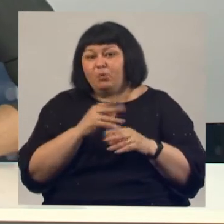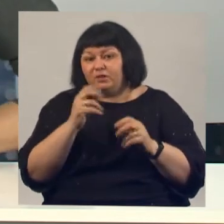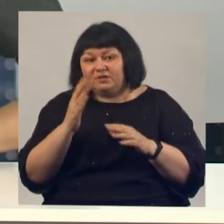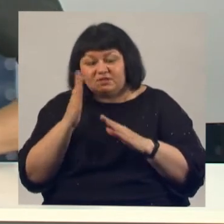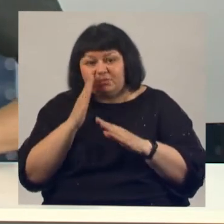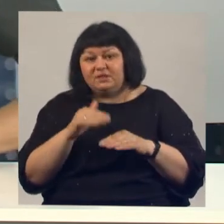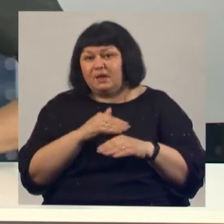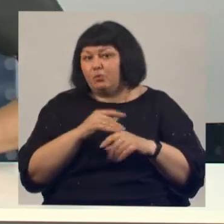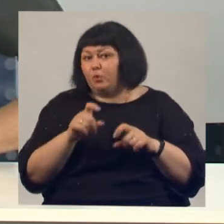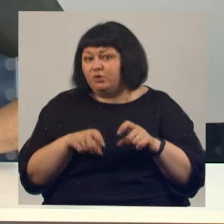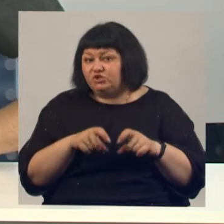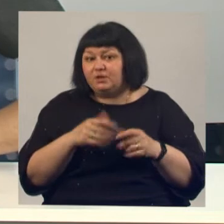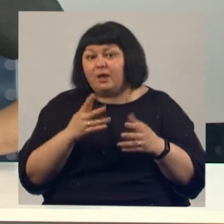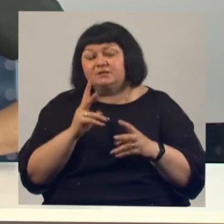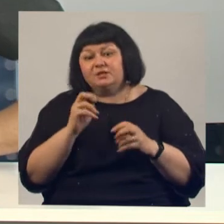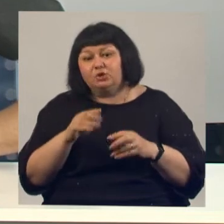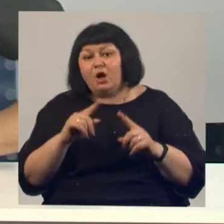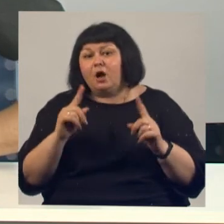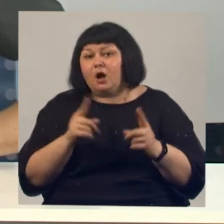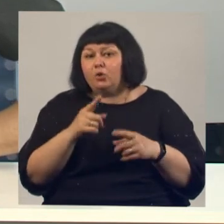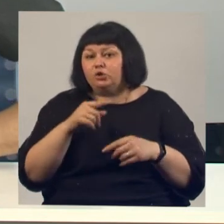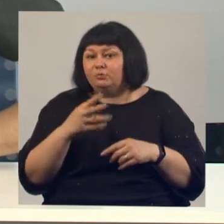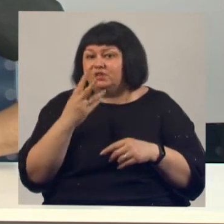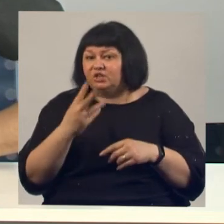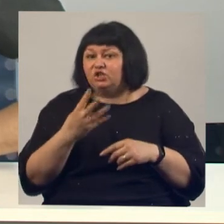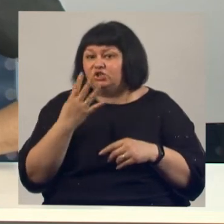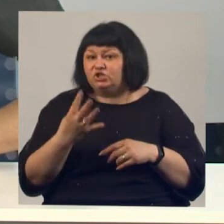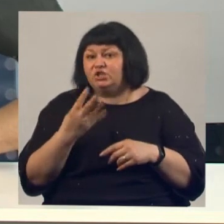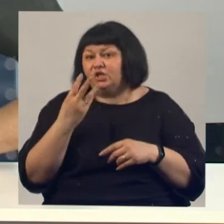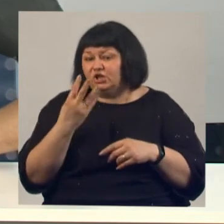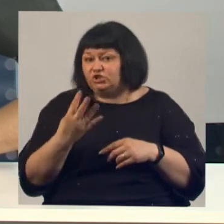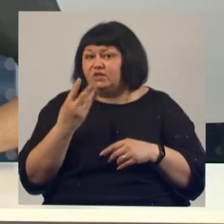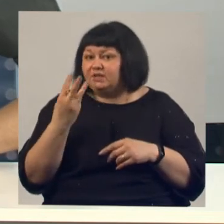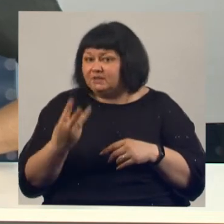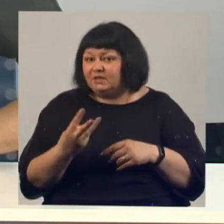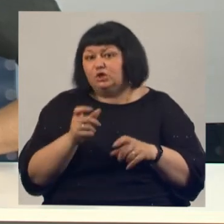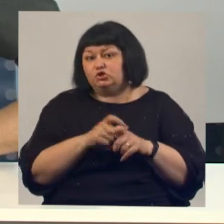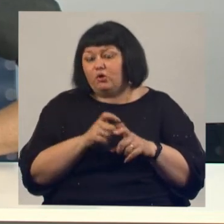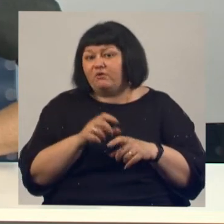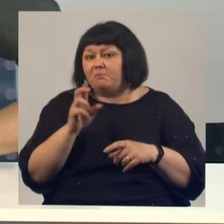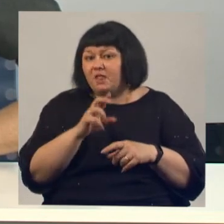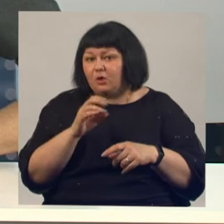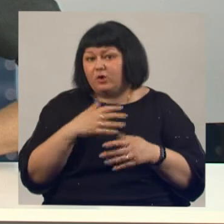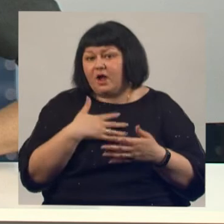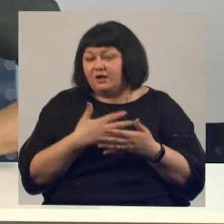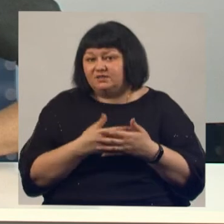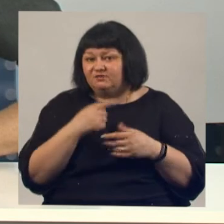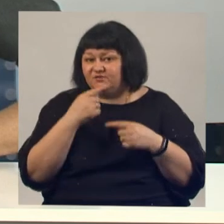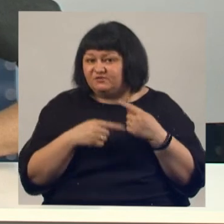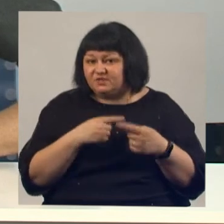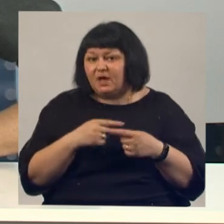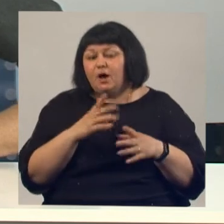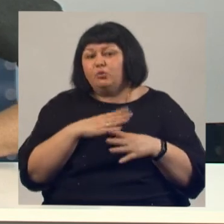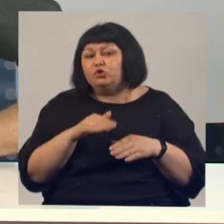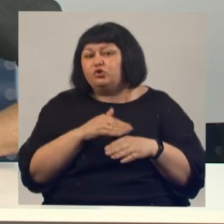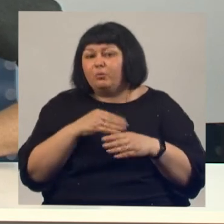Ну а если нет, то напомним короткий номер 3443 и слово «Белогорье» активны всегда. Будьте добрыми волшебниками вне